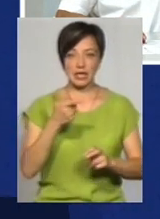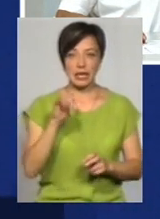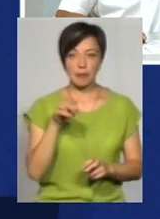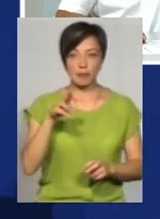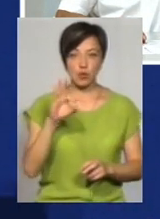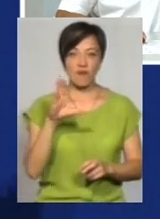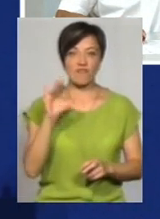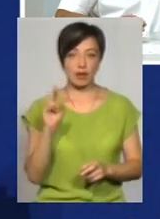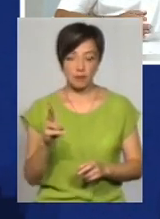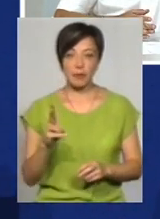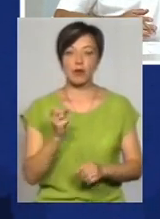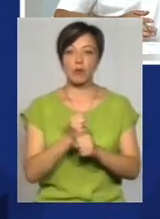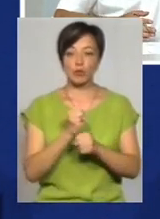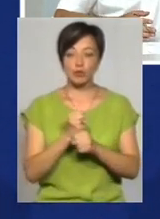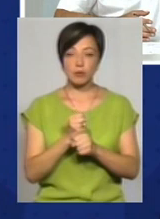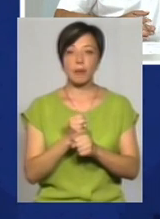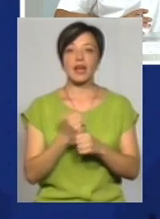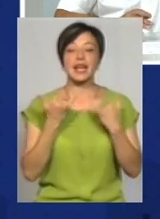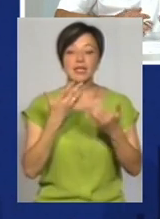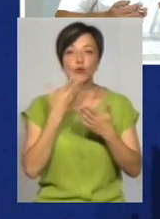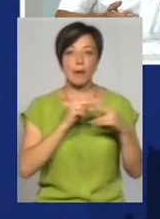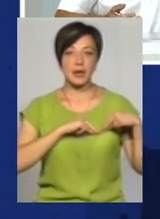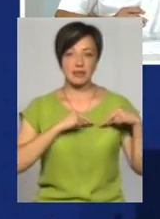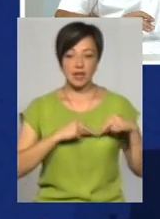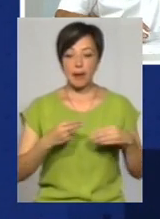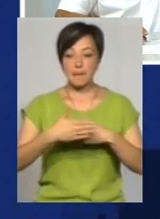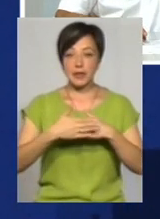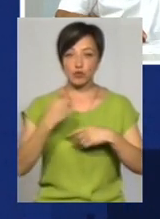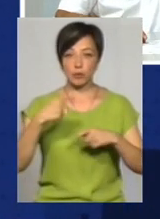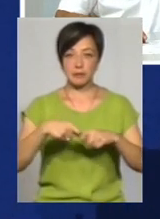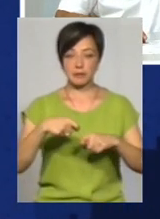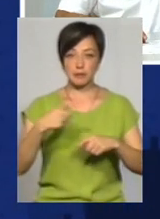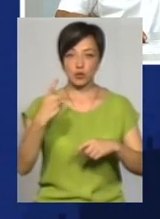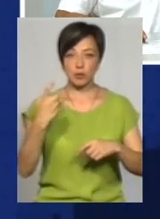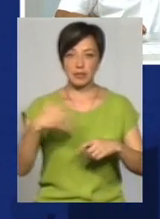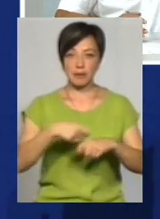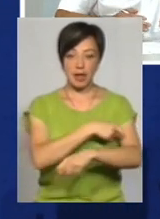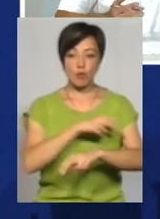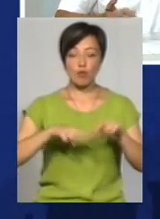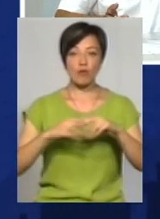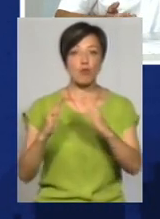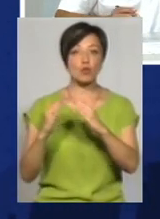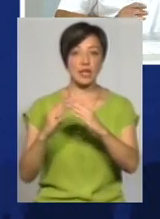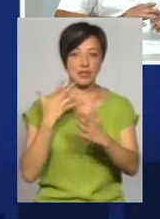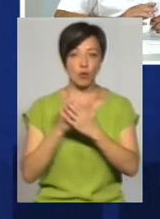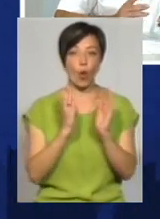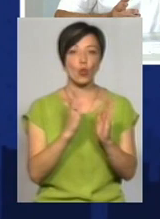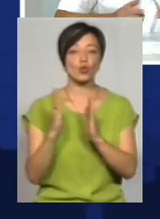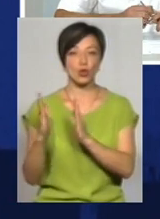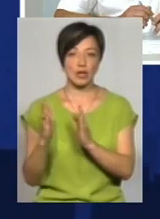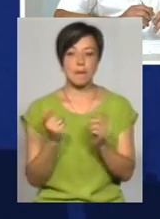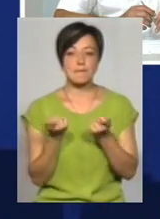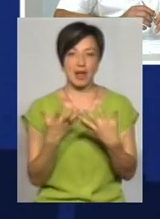своїх працівників побудував за 150 метрів біля заводу, для зручності, забудував житлові будинки, так звані гуртожитки,